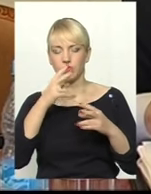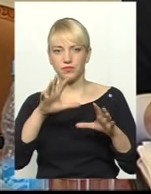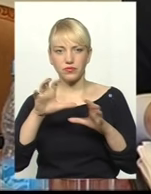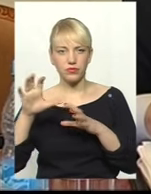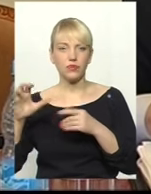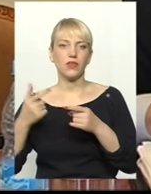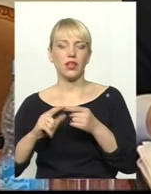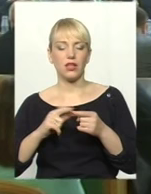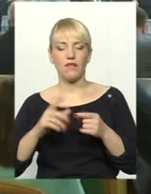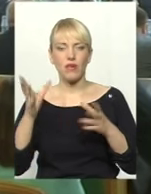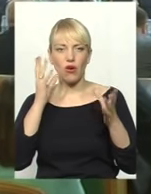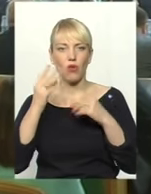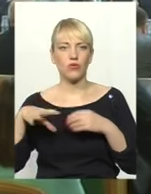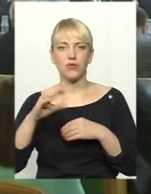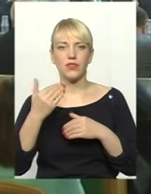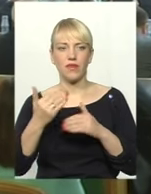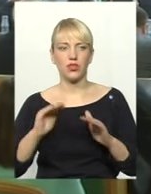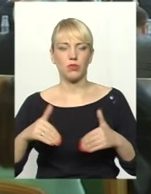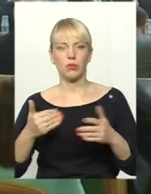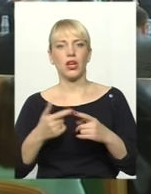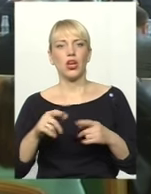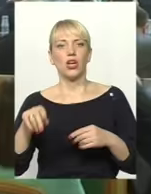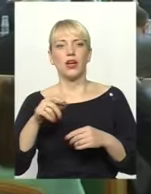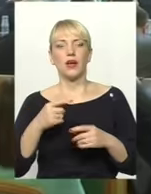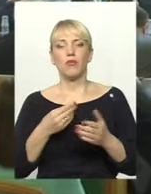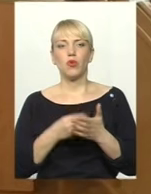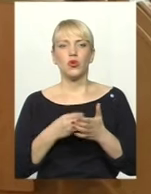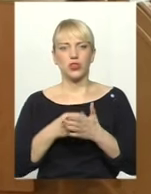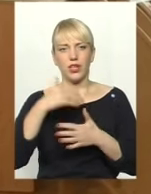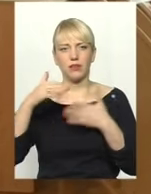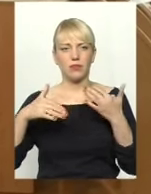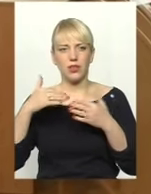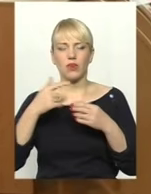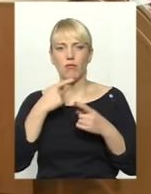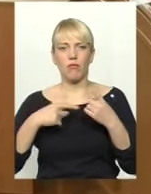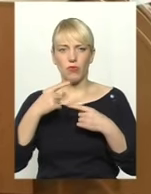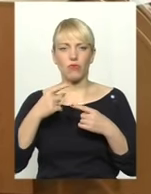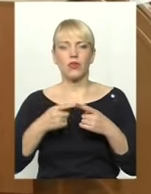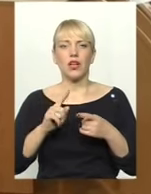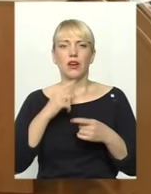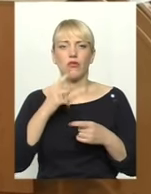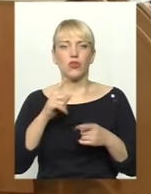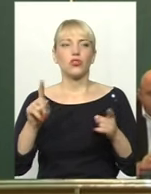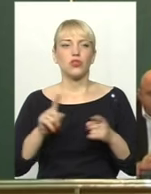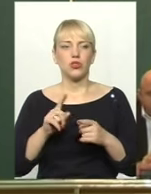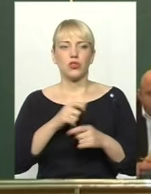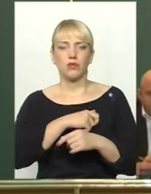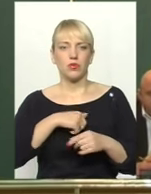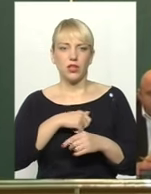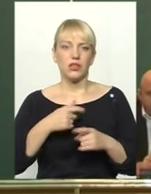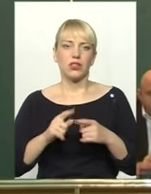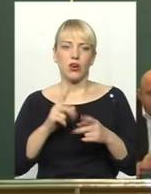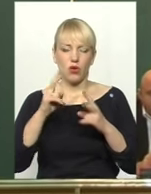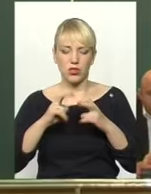максимально ваші пропозиції. Пристрасті довкола бюджету вирували і в сесійній залі. На переконання частини депутатів, обласний бюджет має